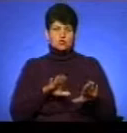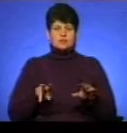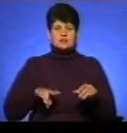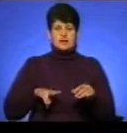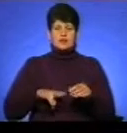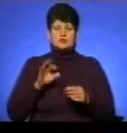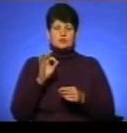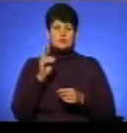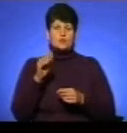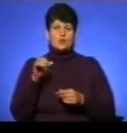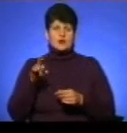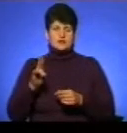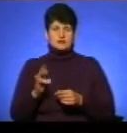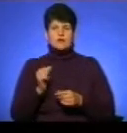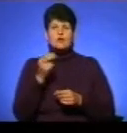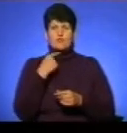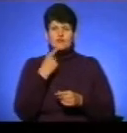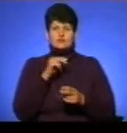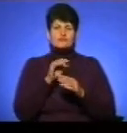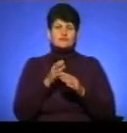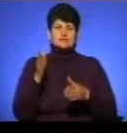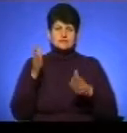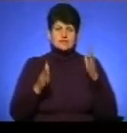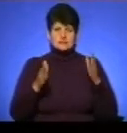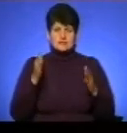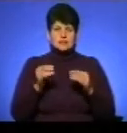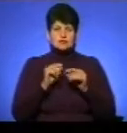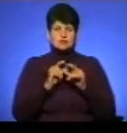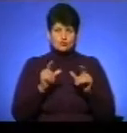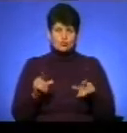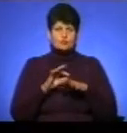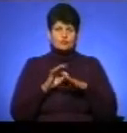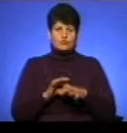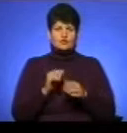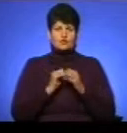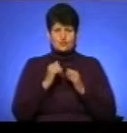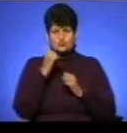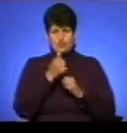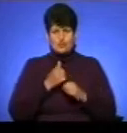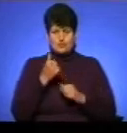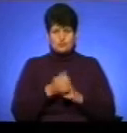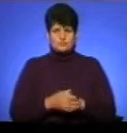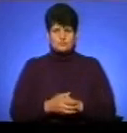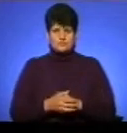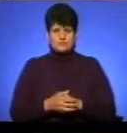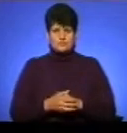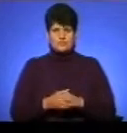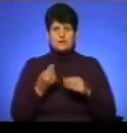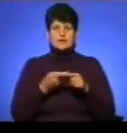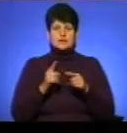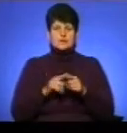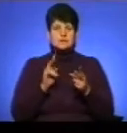Кулянда каже, що у сінах 4-ї школи польсько-український форум відбувається щорічно. Ці